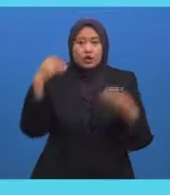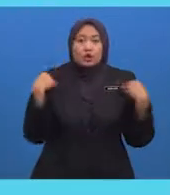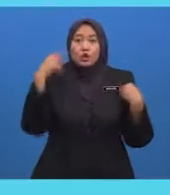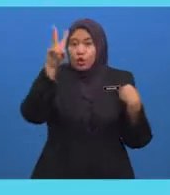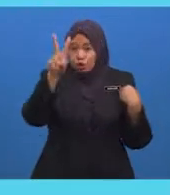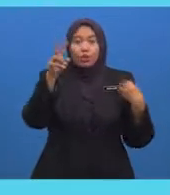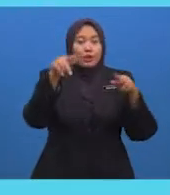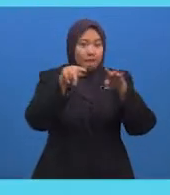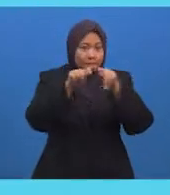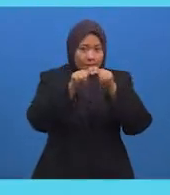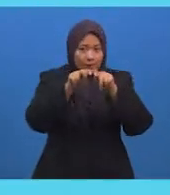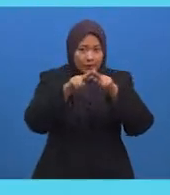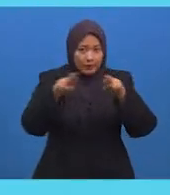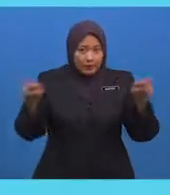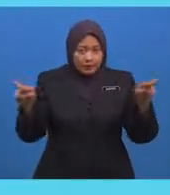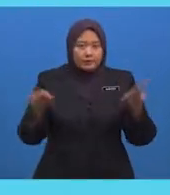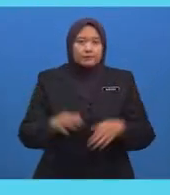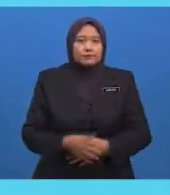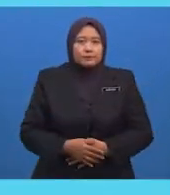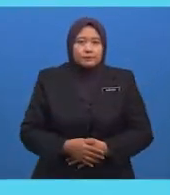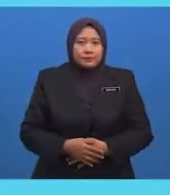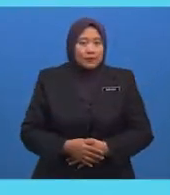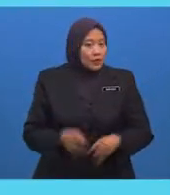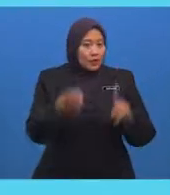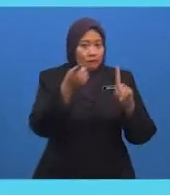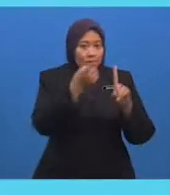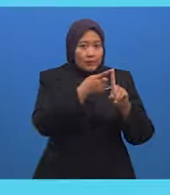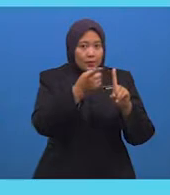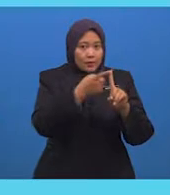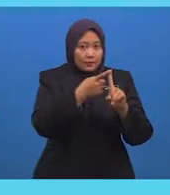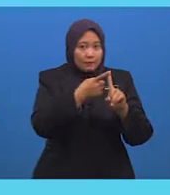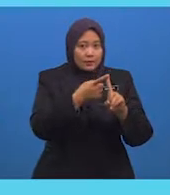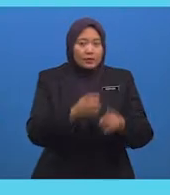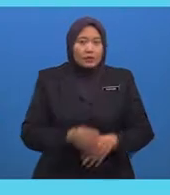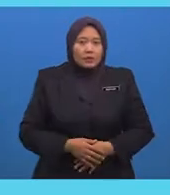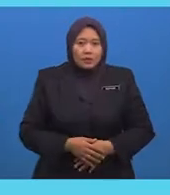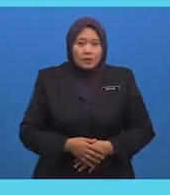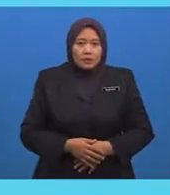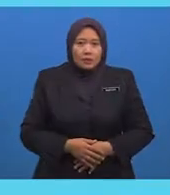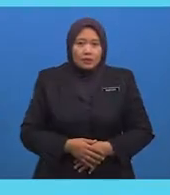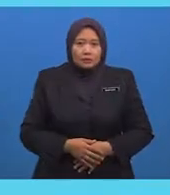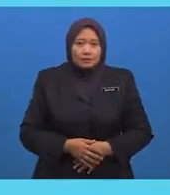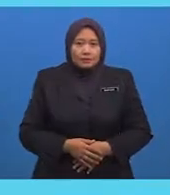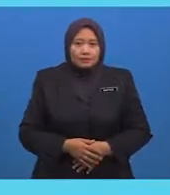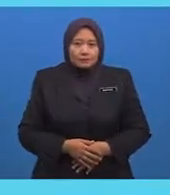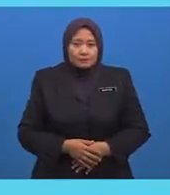Pada peringkat pertama Institusi pendidikan di Mesir ialah